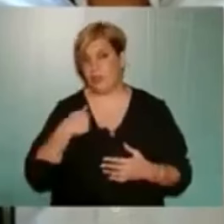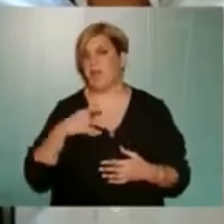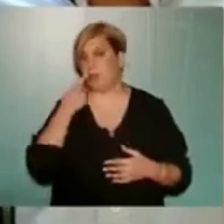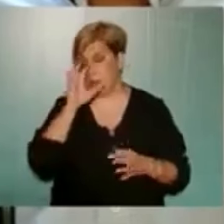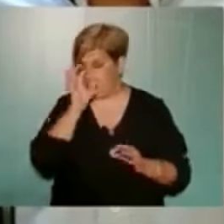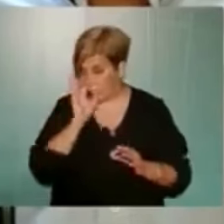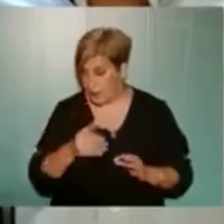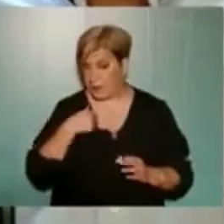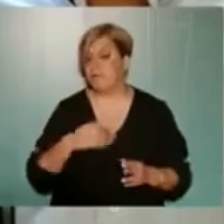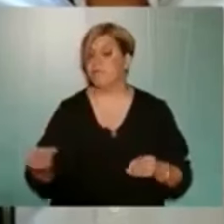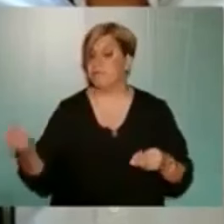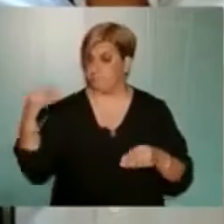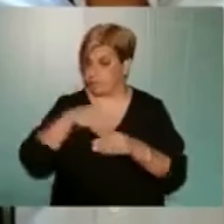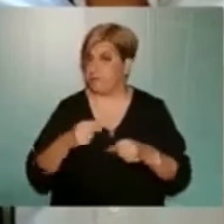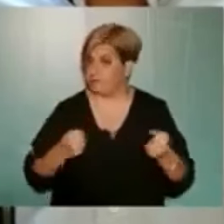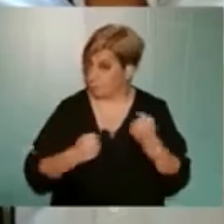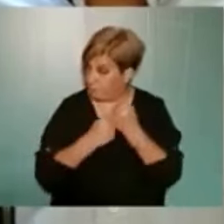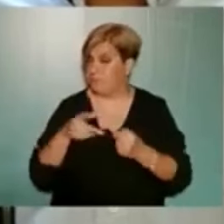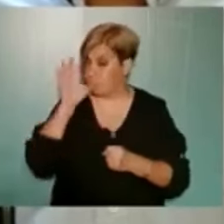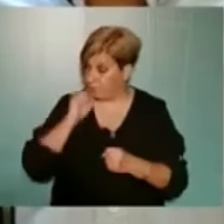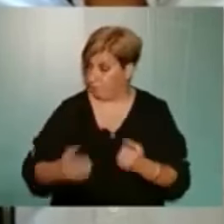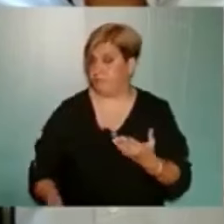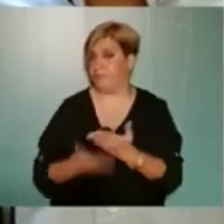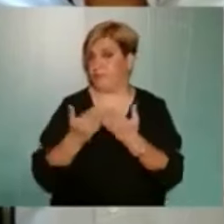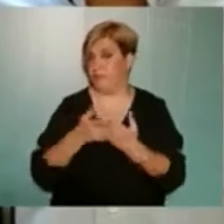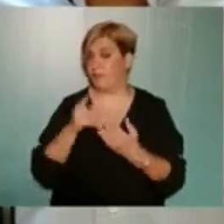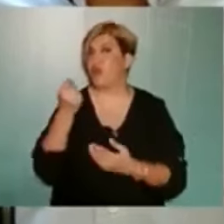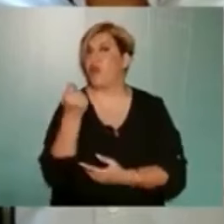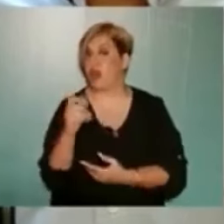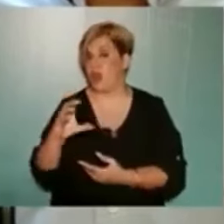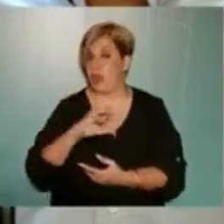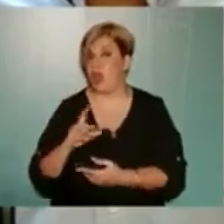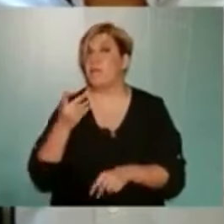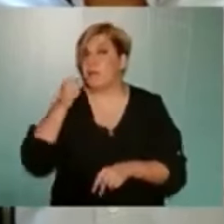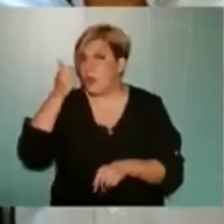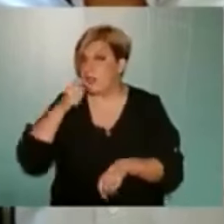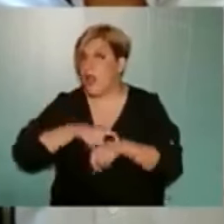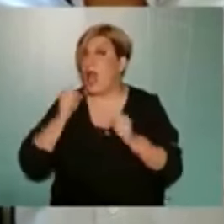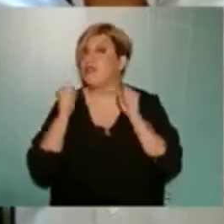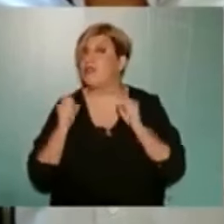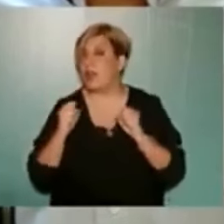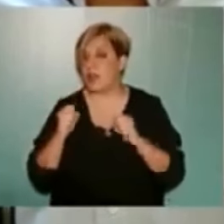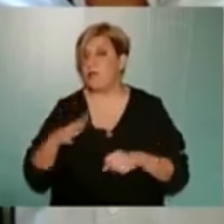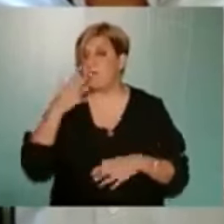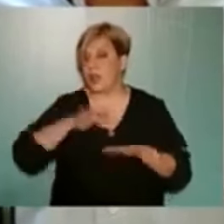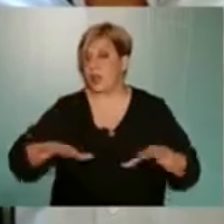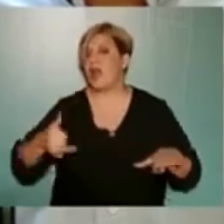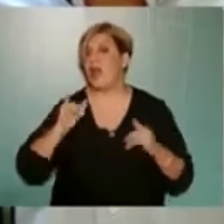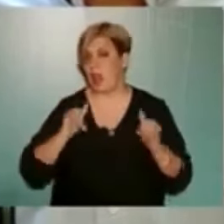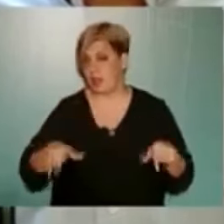μας βρείτε συμμέτοχος στη διεκδίκηση όλων αυτών των κονδυλίων, αφού όμως πρώτα εξασφαλιστεί η παιδική χαρά